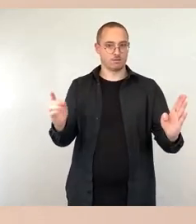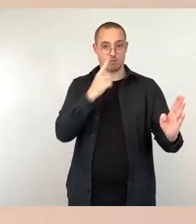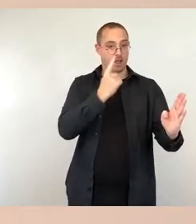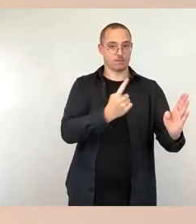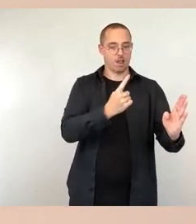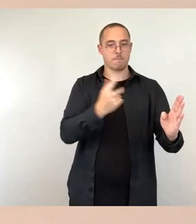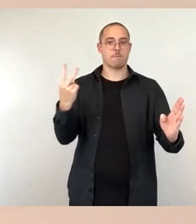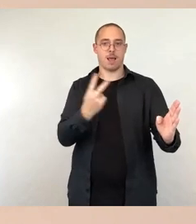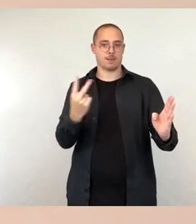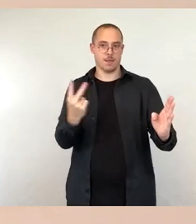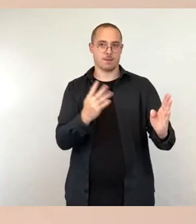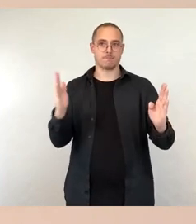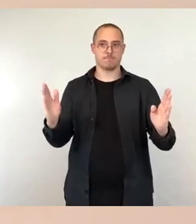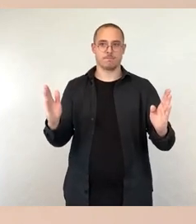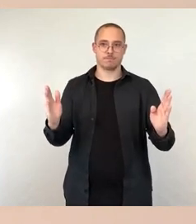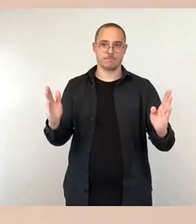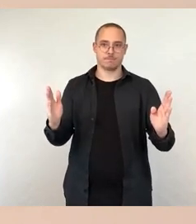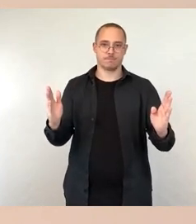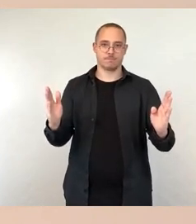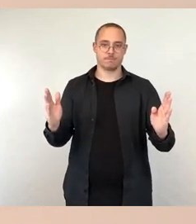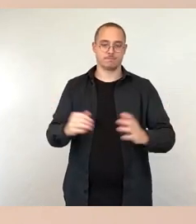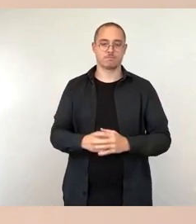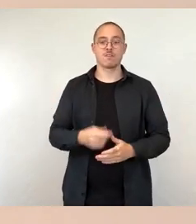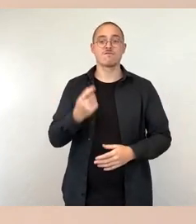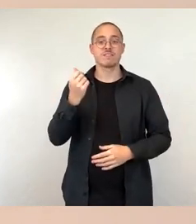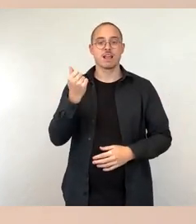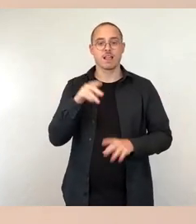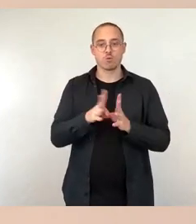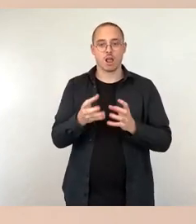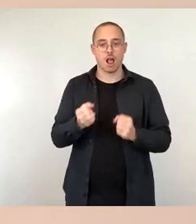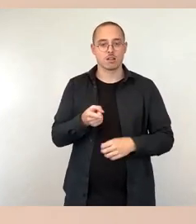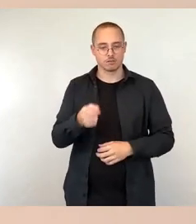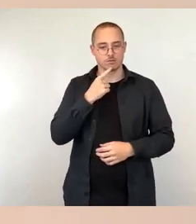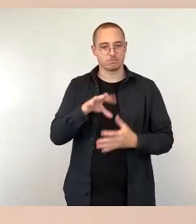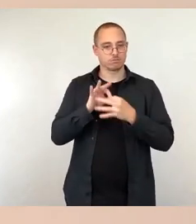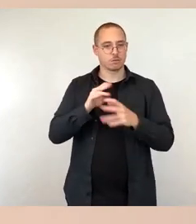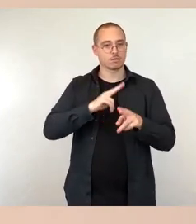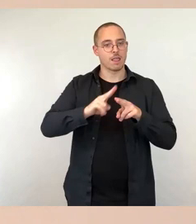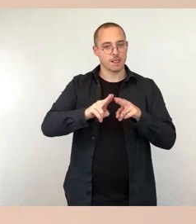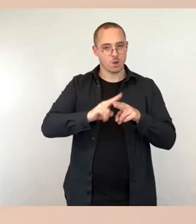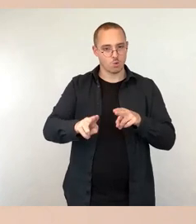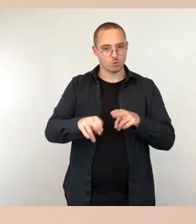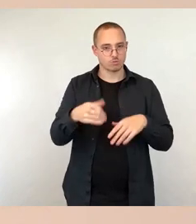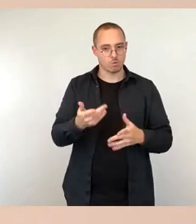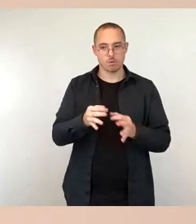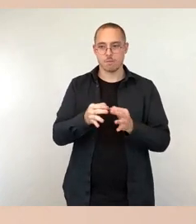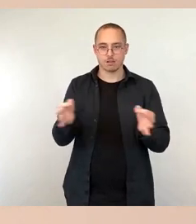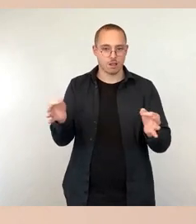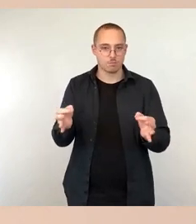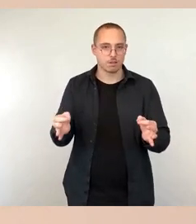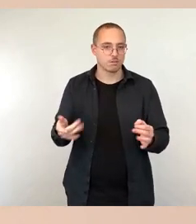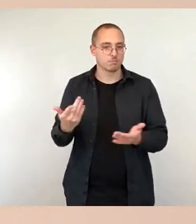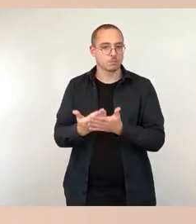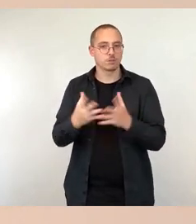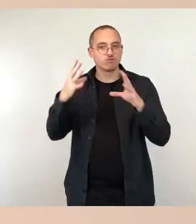Im Finanzhaushalt, also wo es um die Sanierung geht, wo dann eben solche Maßnahmen, wie aus dem Sportdeckenprogramm realisiert wurden,